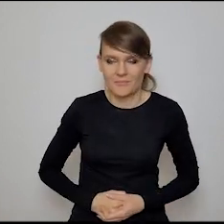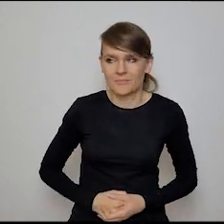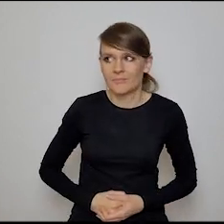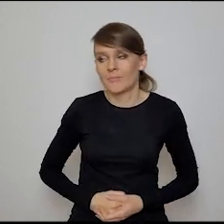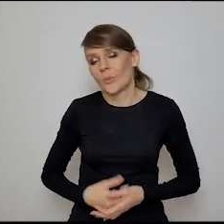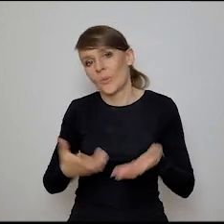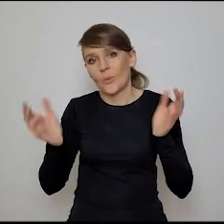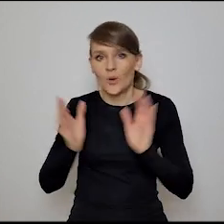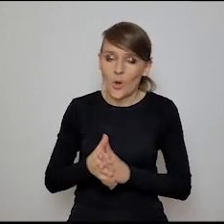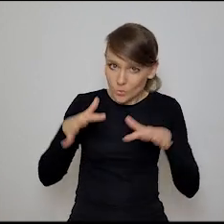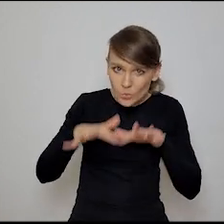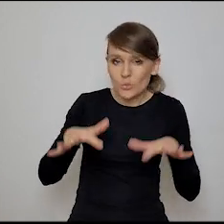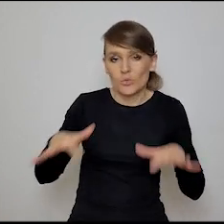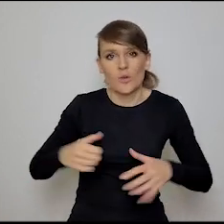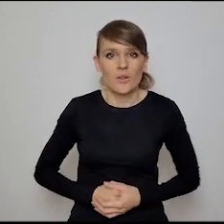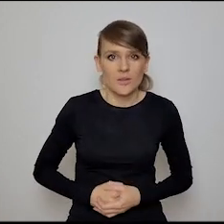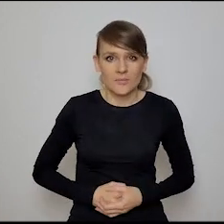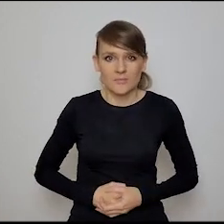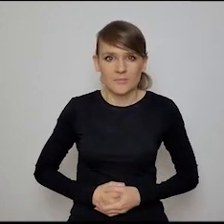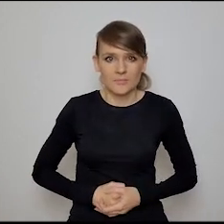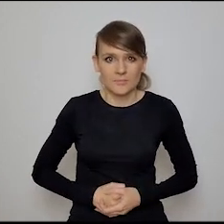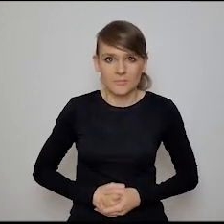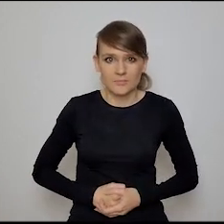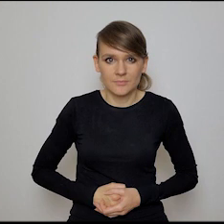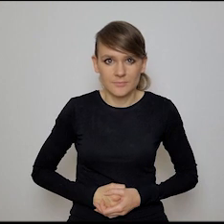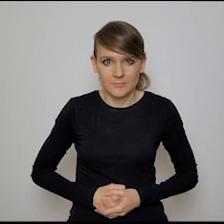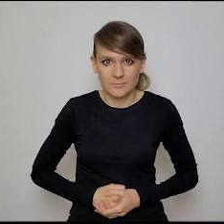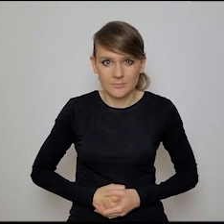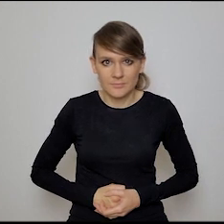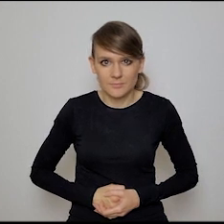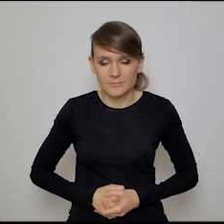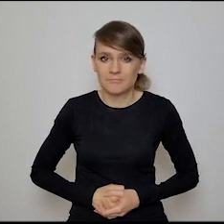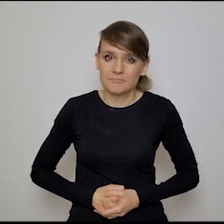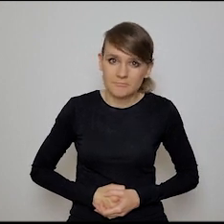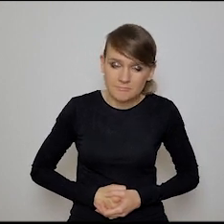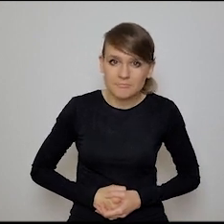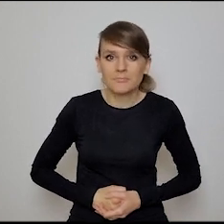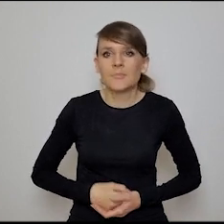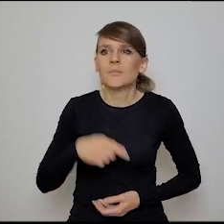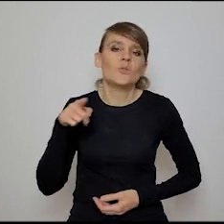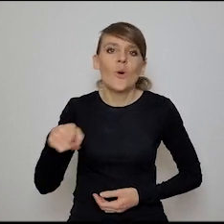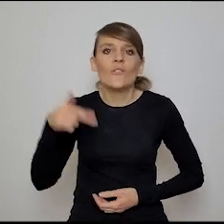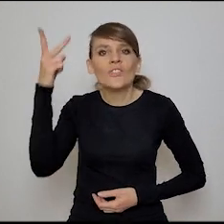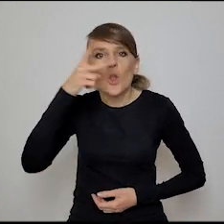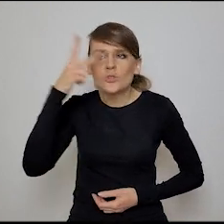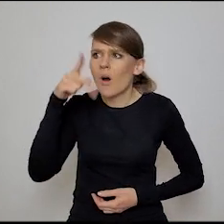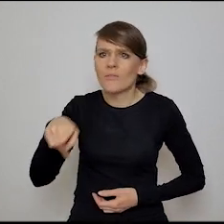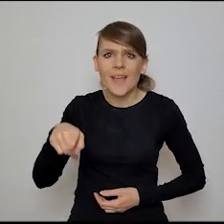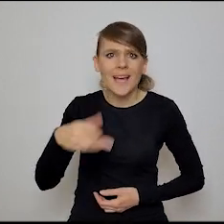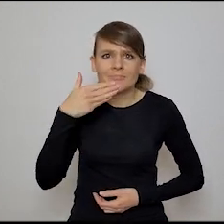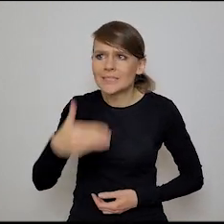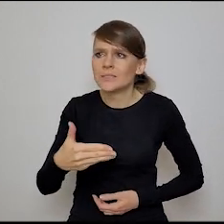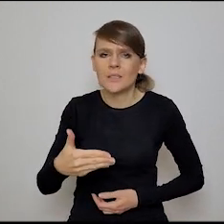Oj, dużo rzeczy, w sensie bardzo mi dała dużo,